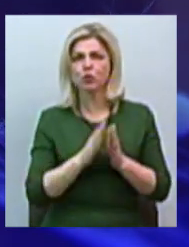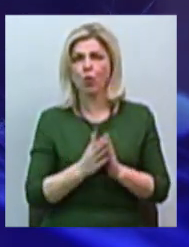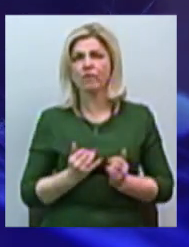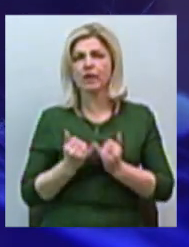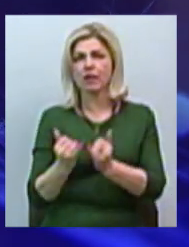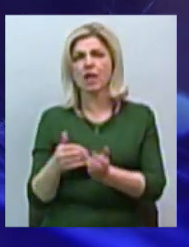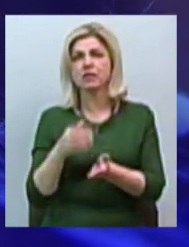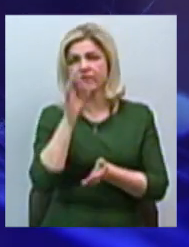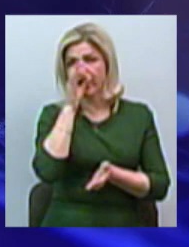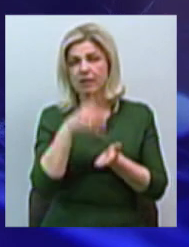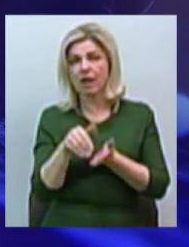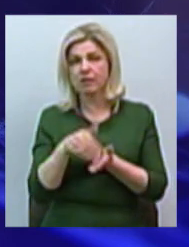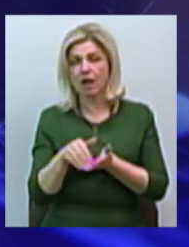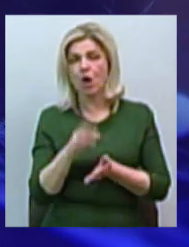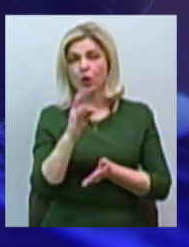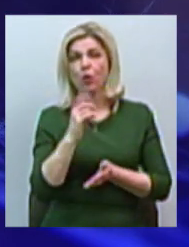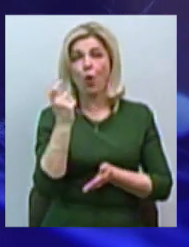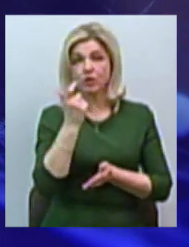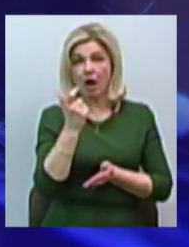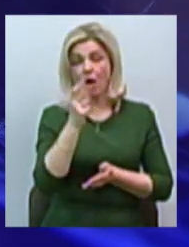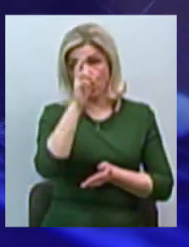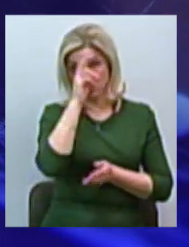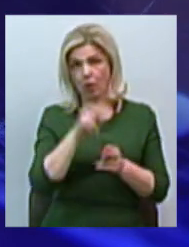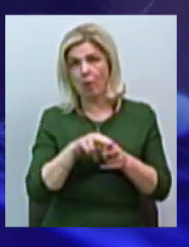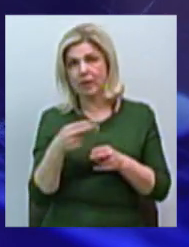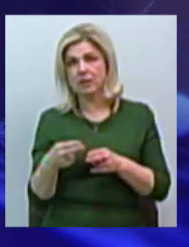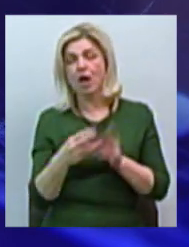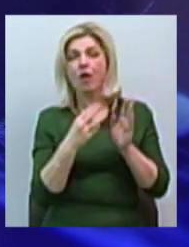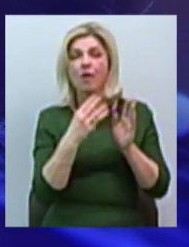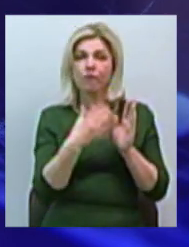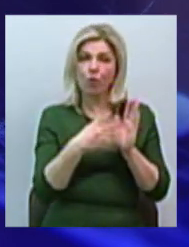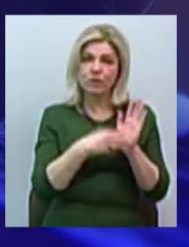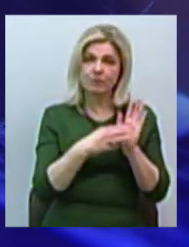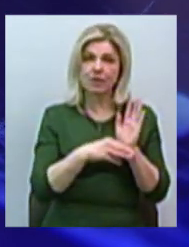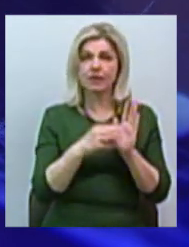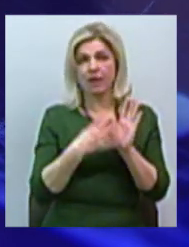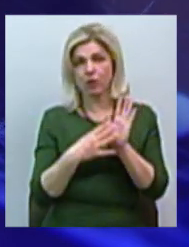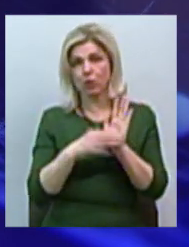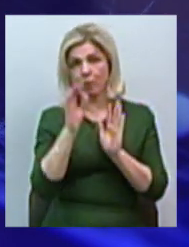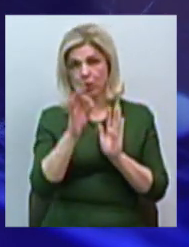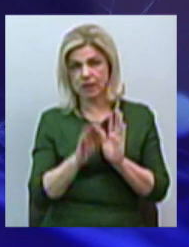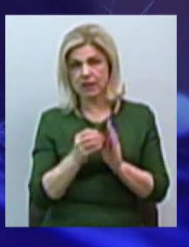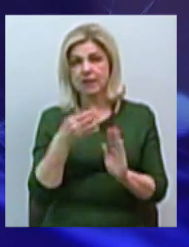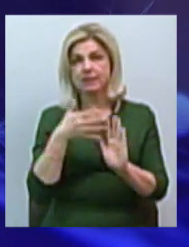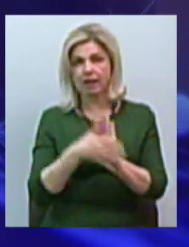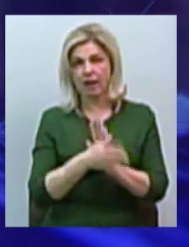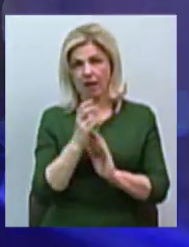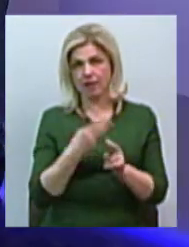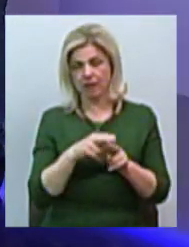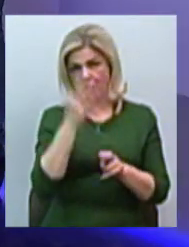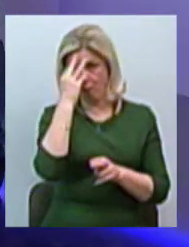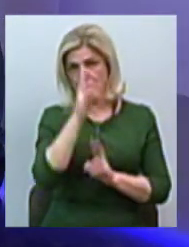же, государство фермерам скомпенсирует 80-90% затрат на эту модернизацию. Поэтому